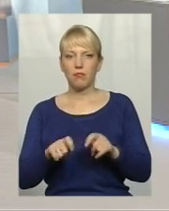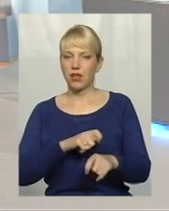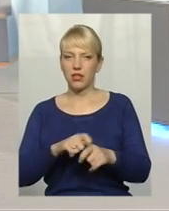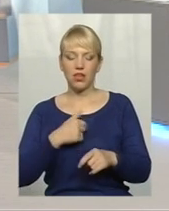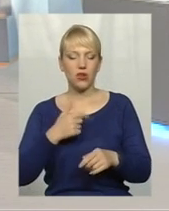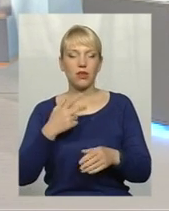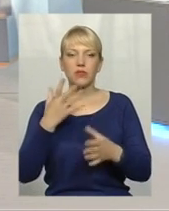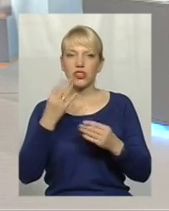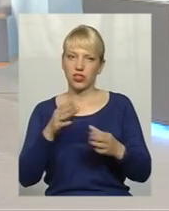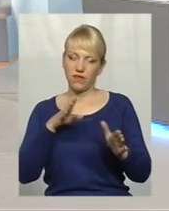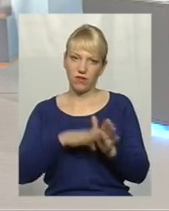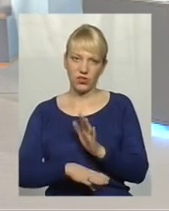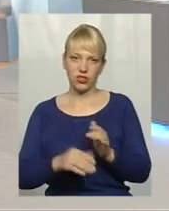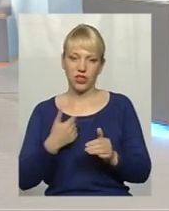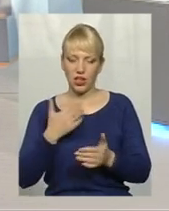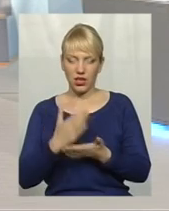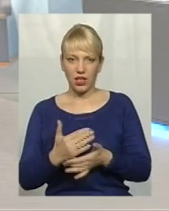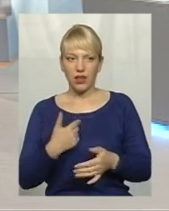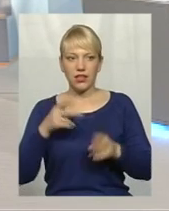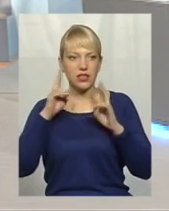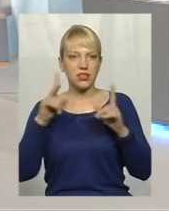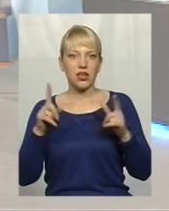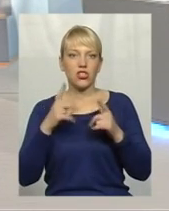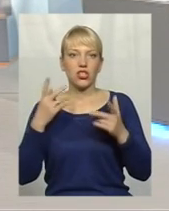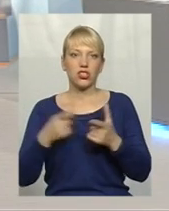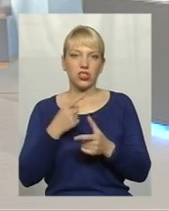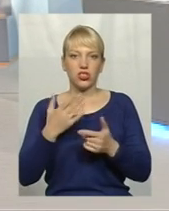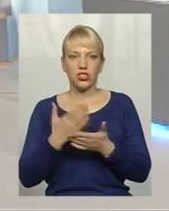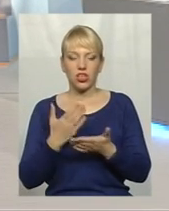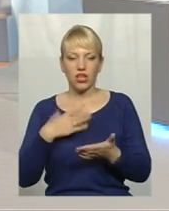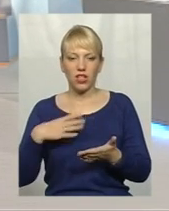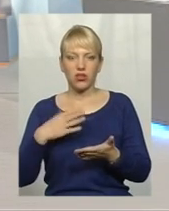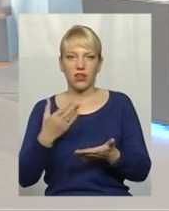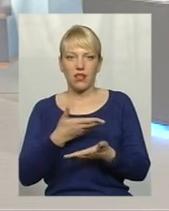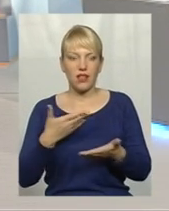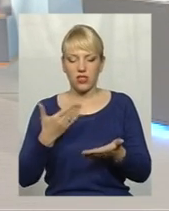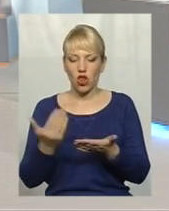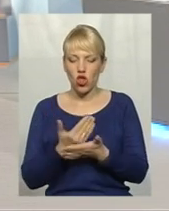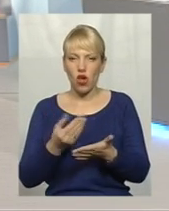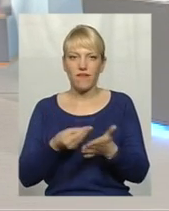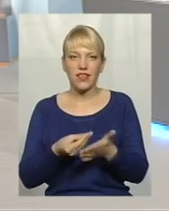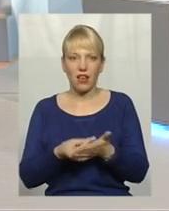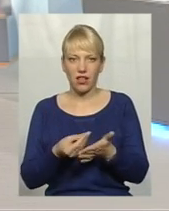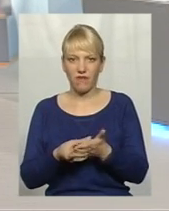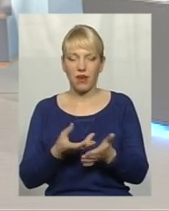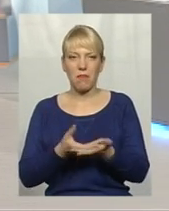кожним днем стає ще важче, і зараз не знаю, що чекають нас нові тарифи, нові платіжки, ще буде важче. Але в той же